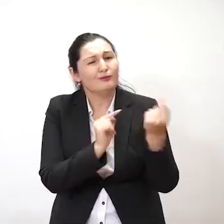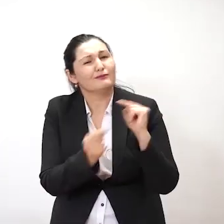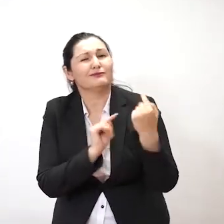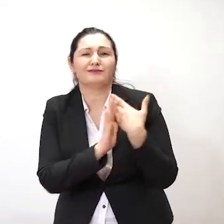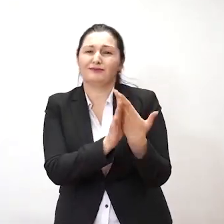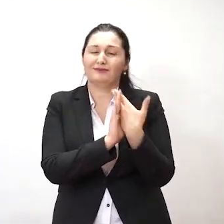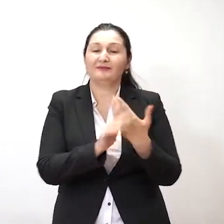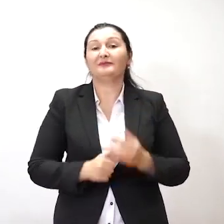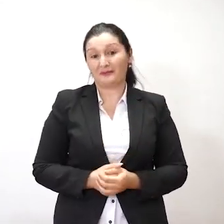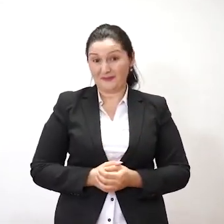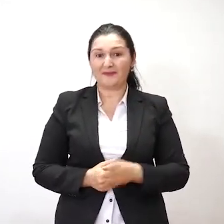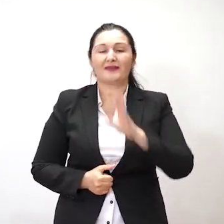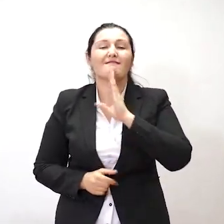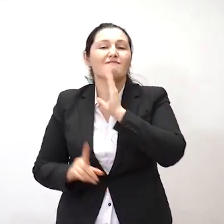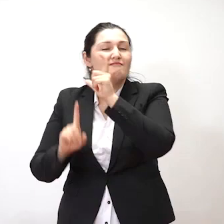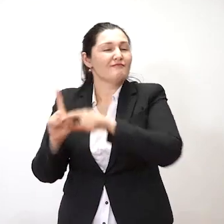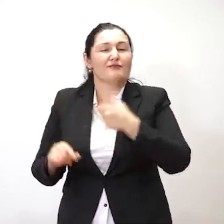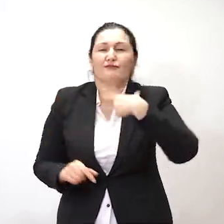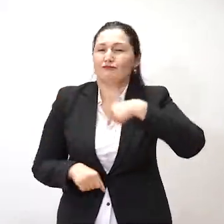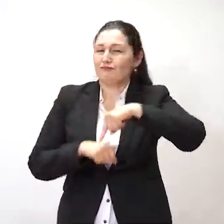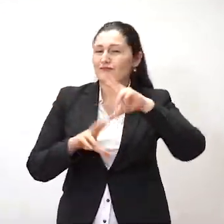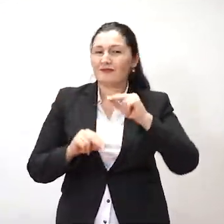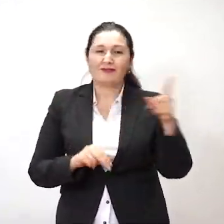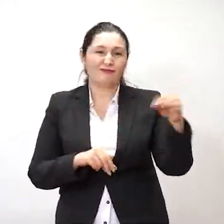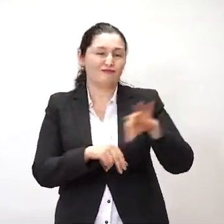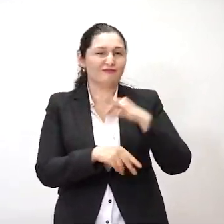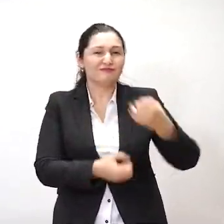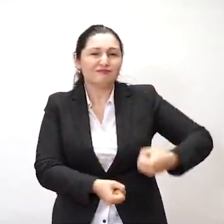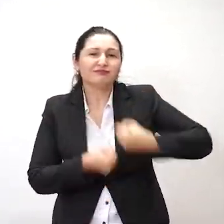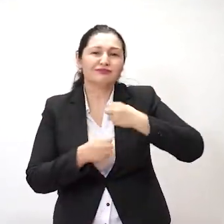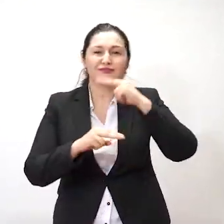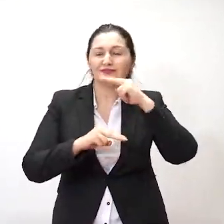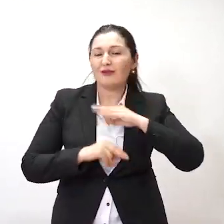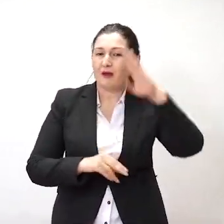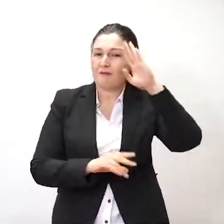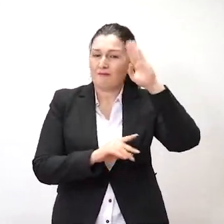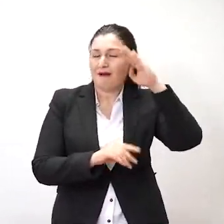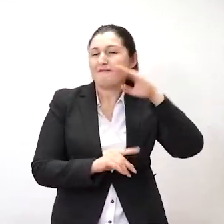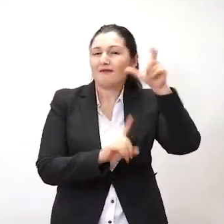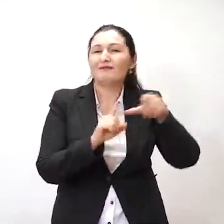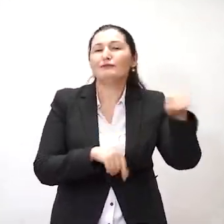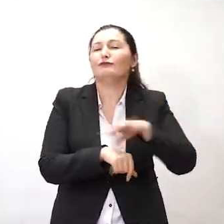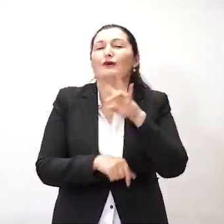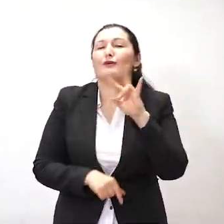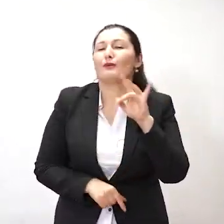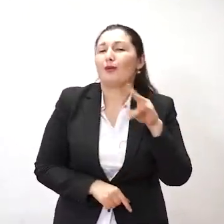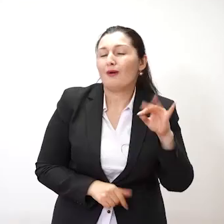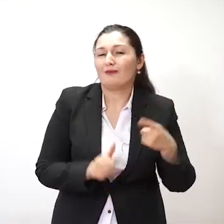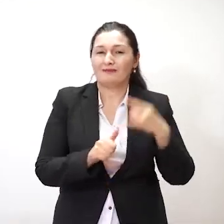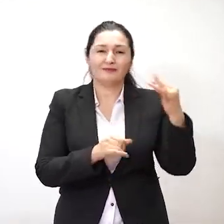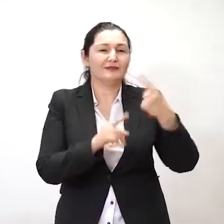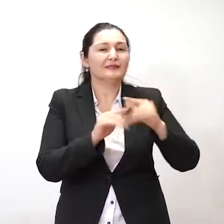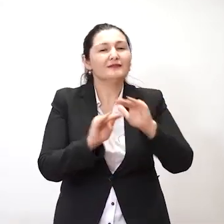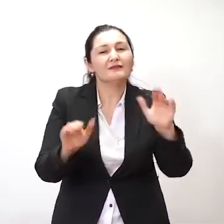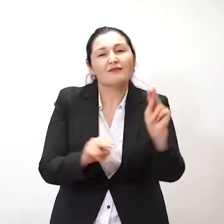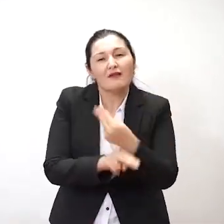محبوبه خوشبخت از آن است که در برابر شوهر مهربون بودن نورولو پدری غمخورست که برای تعلیم گرفتن فرزندون